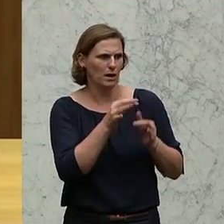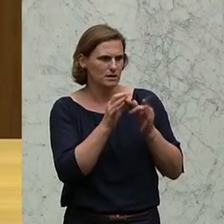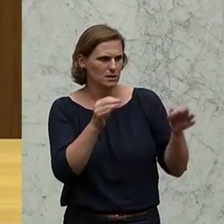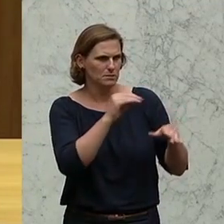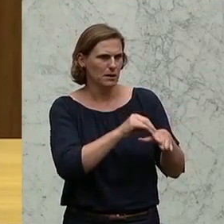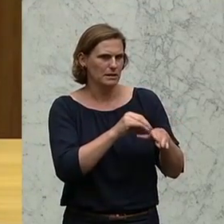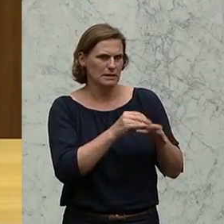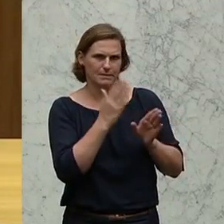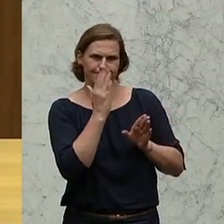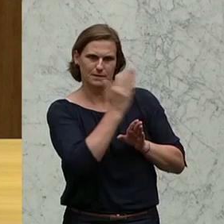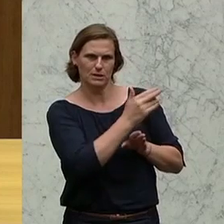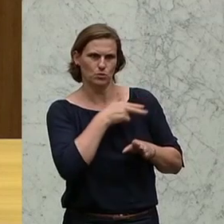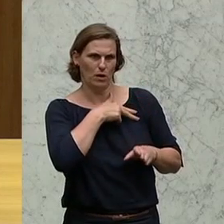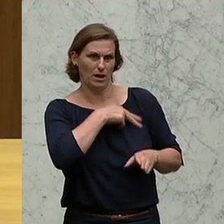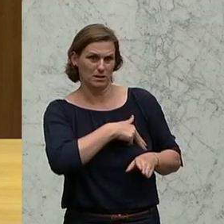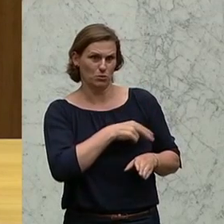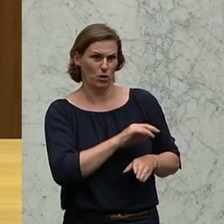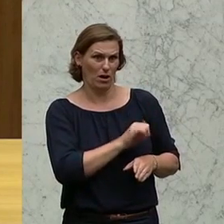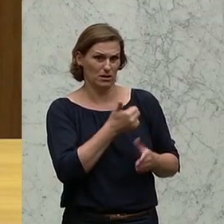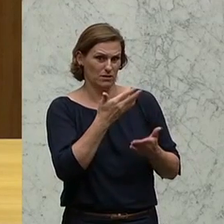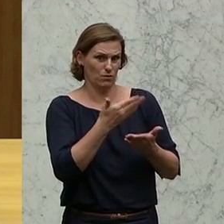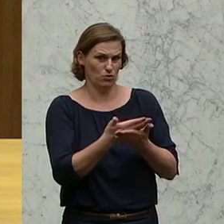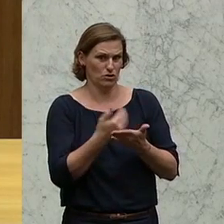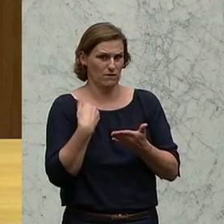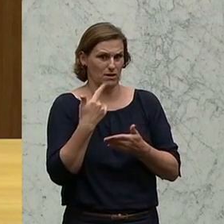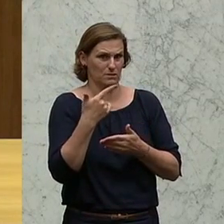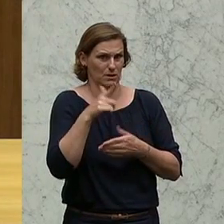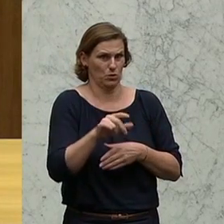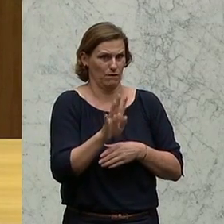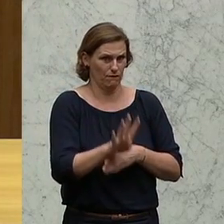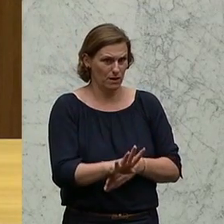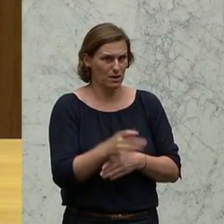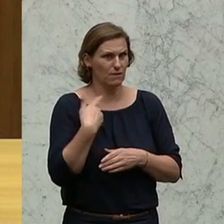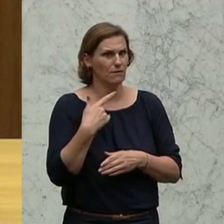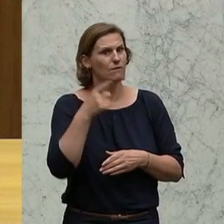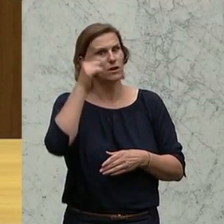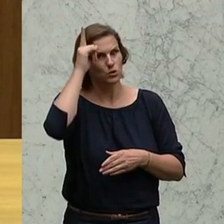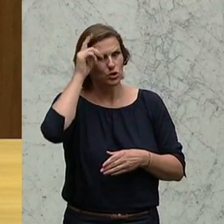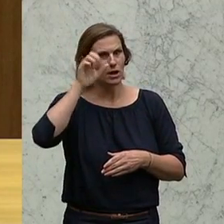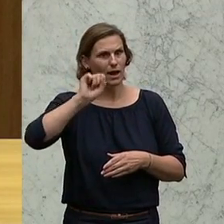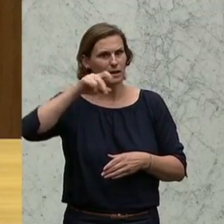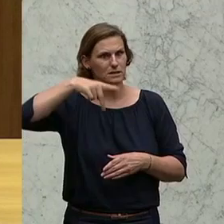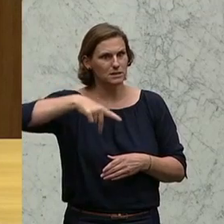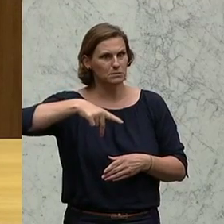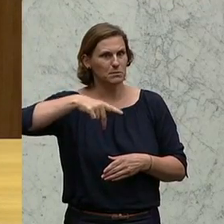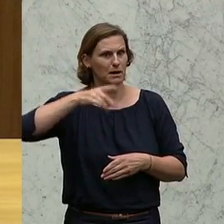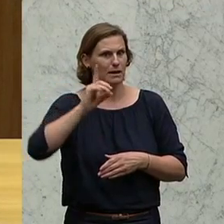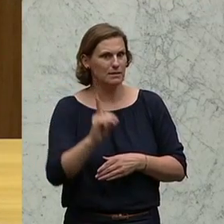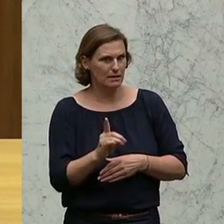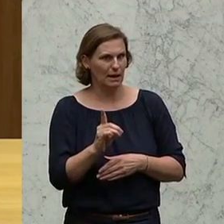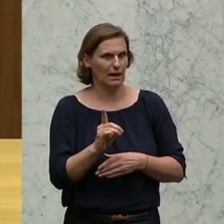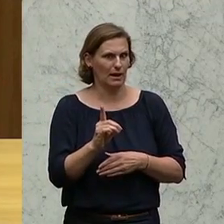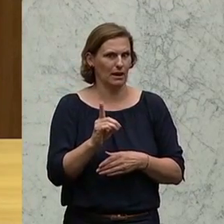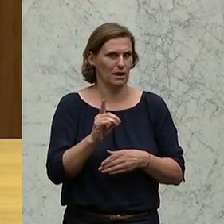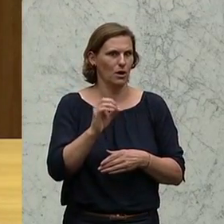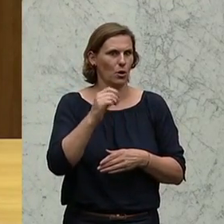in Richtung SPÖ. Der Erste, der mit diesem Vorschlag im Jahr 2004 rausgegangen ist, war der deutsche SPD-Innenminister Otto Schilly. Nur